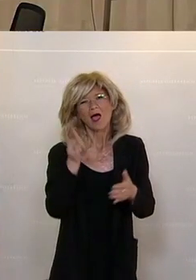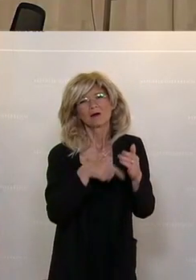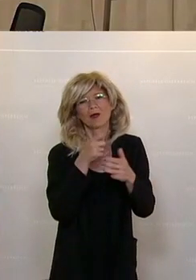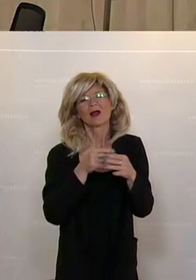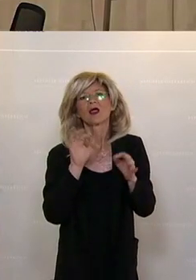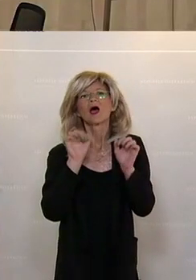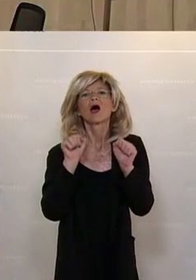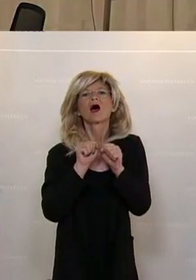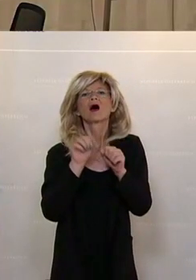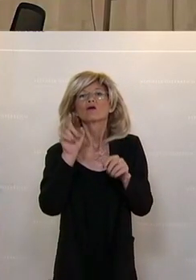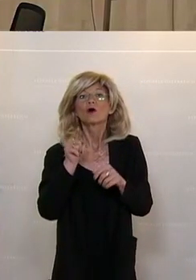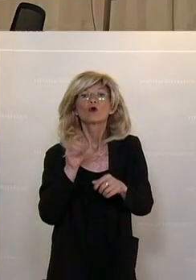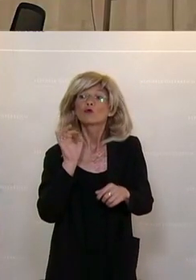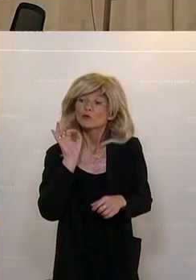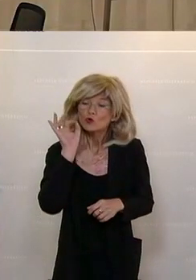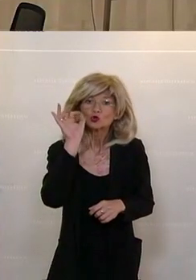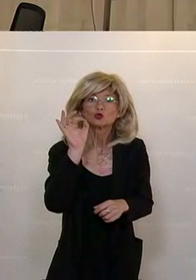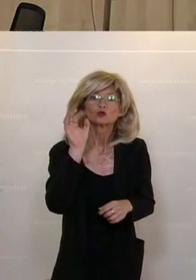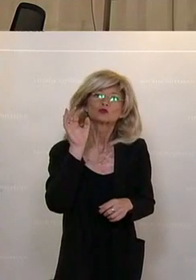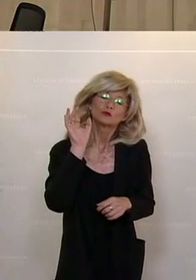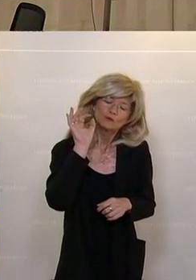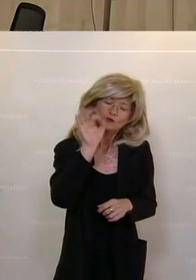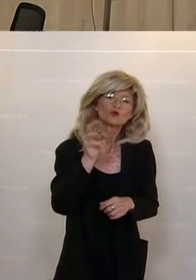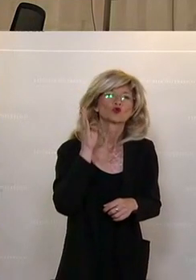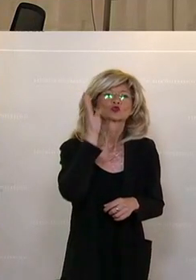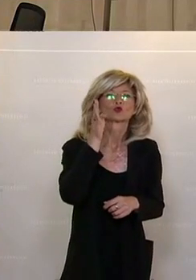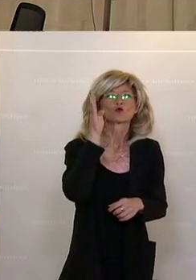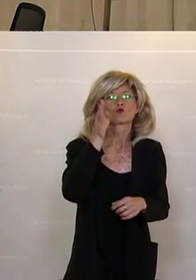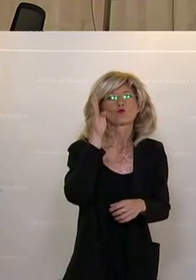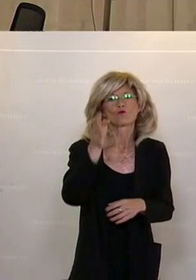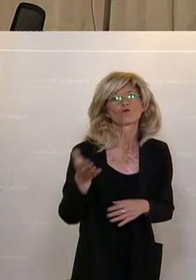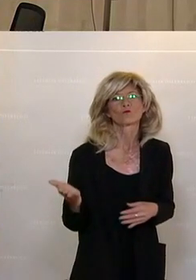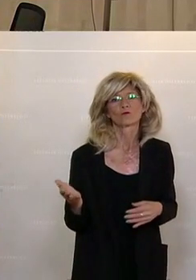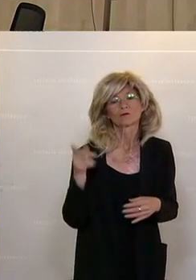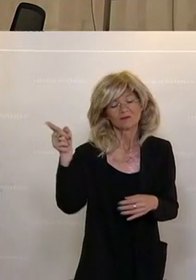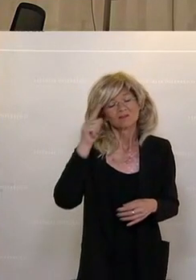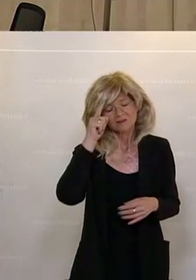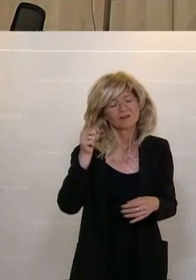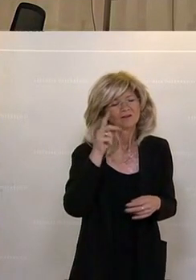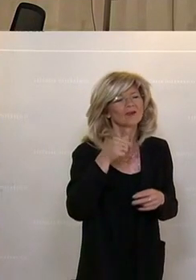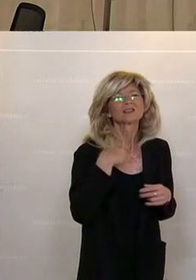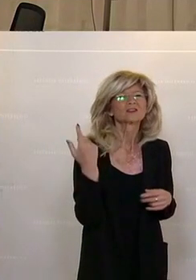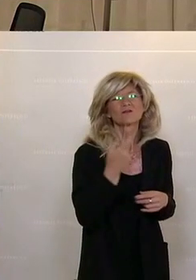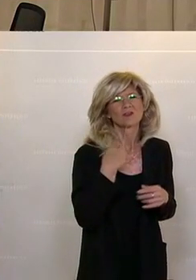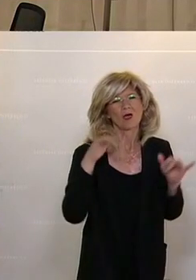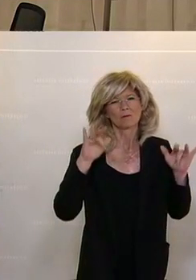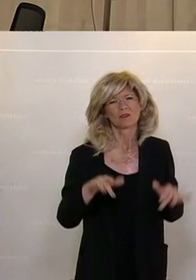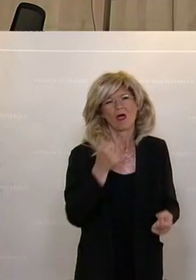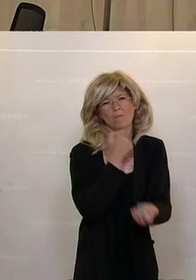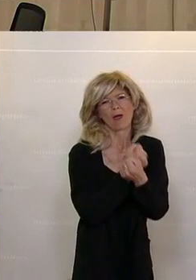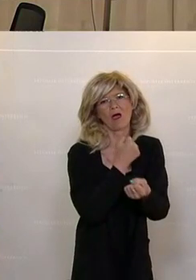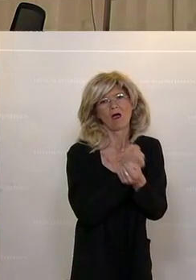nachhaltig für die Zukunft. Denn wie sollen wir denn zukünftige Pfleger finden? Sie wissen, wir haben einen massiven Pflegekräftemangel. Sie wissen, dass wir im